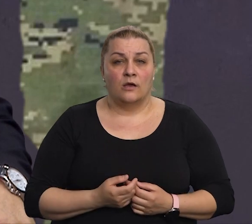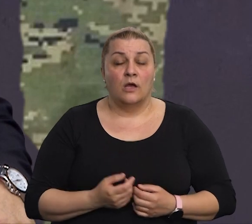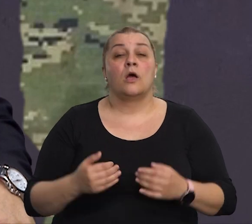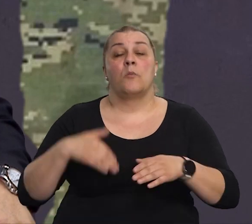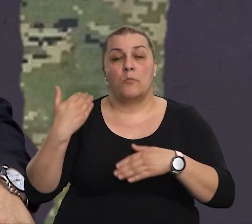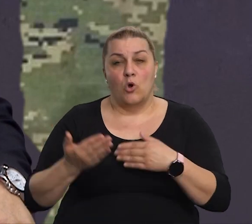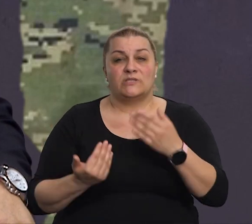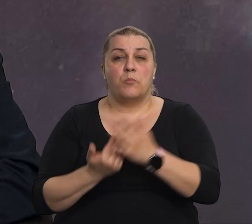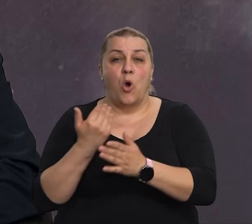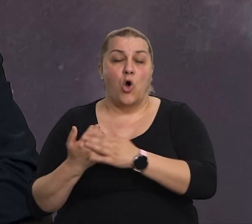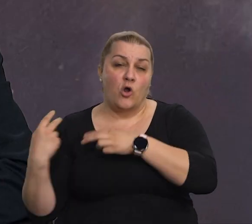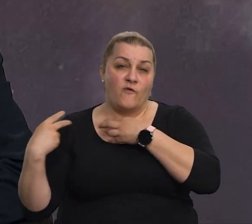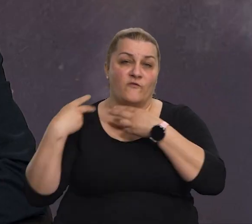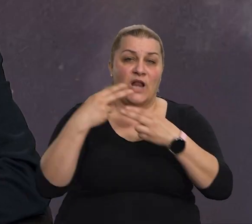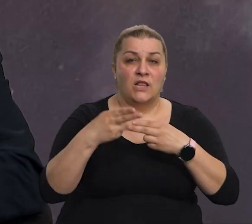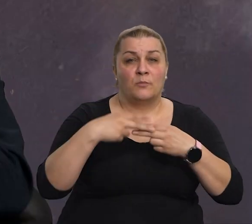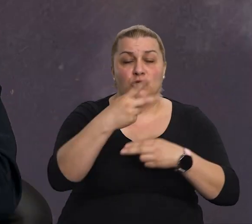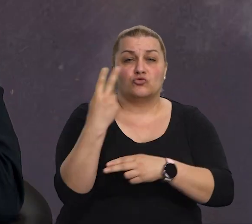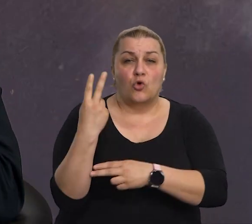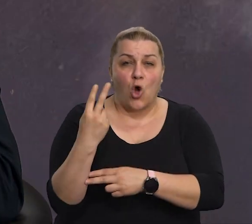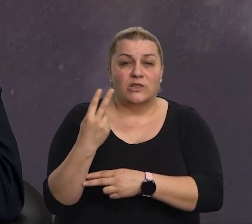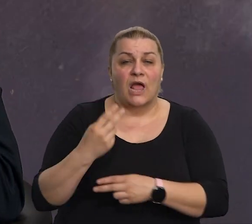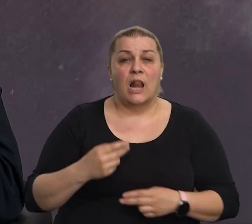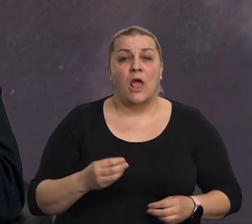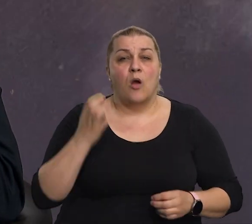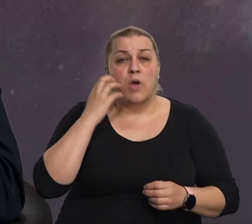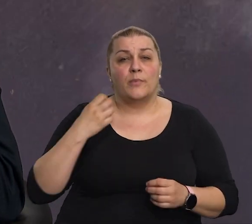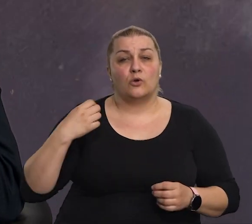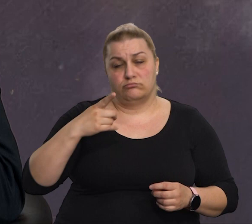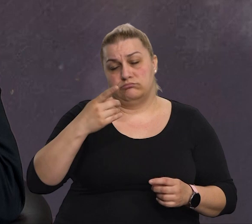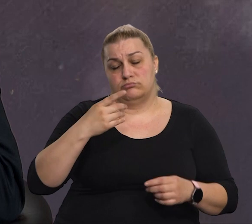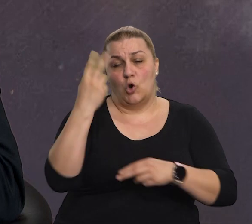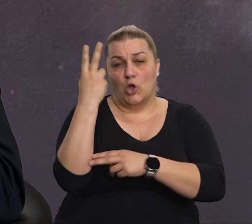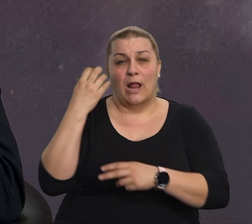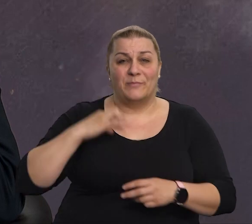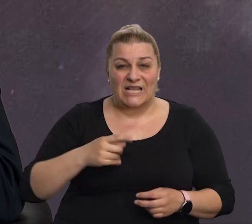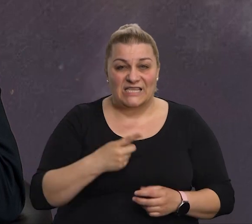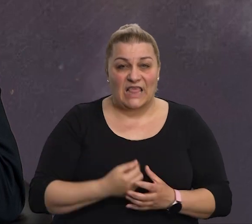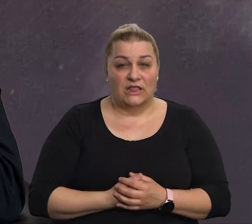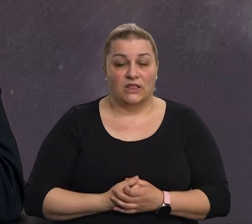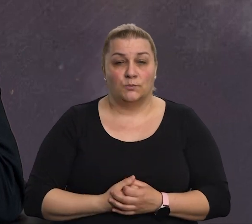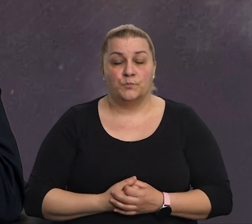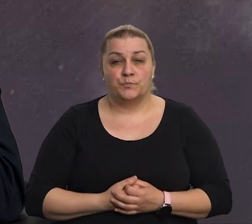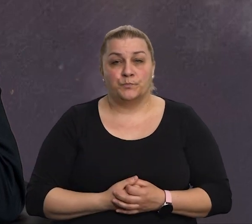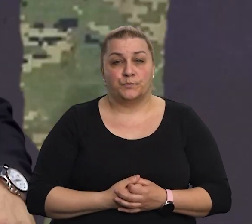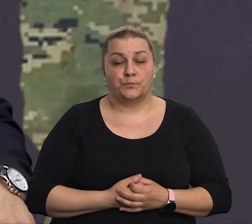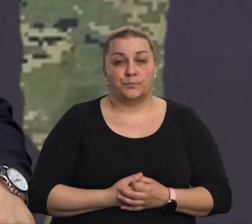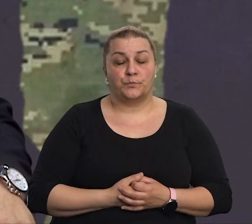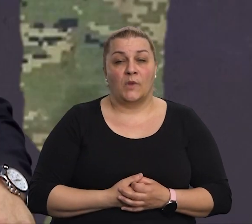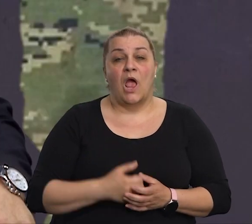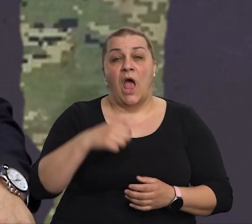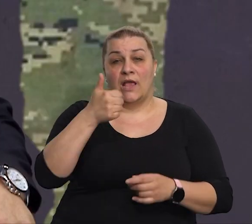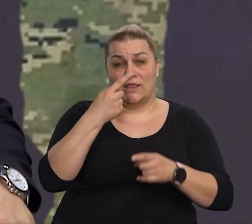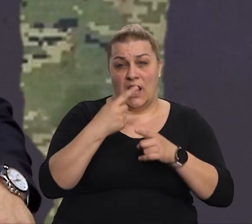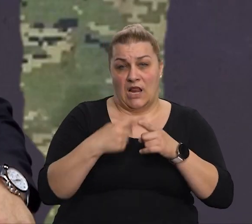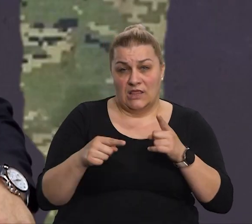vracili prema hotelu, na Babin Kuk, prema hotelu President, a ja sam sa dijelom pripadnika